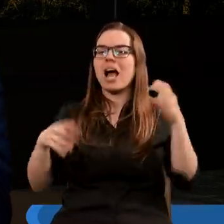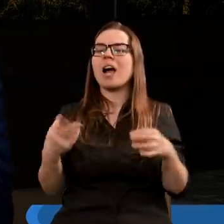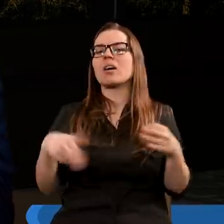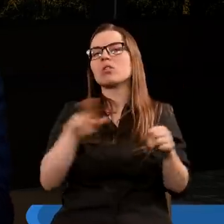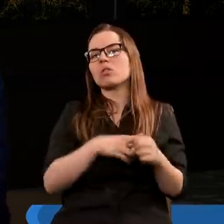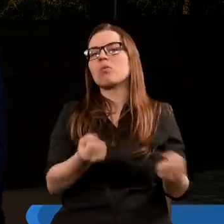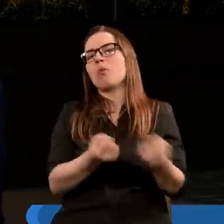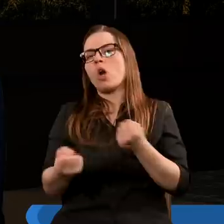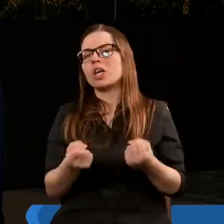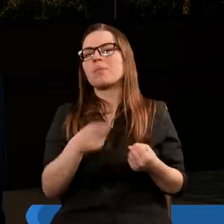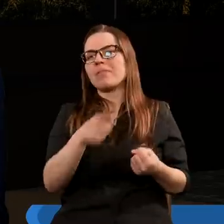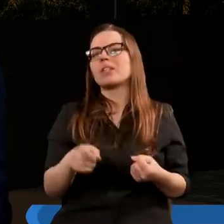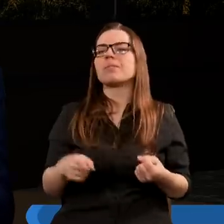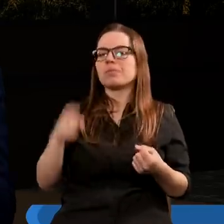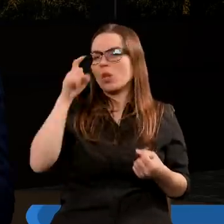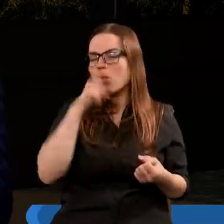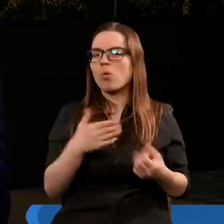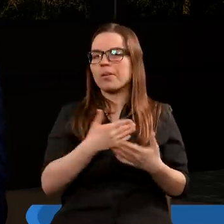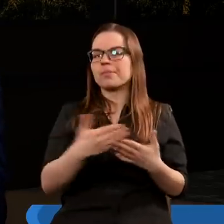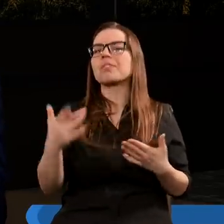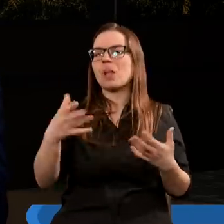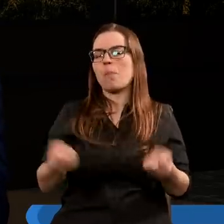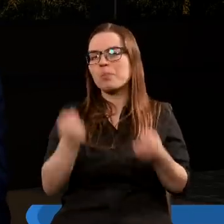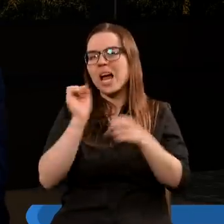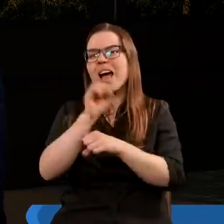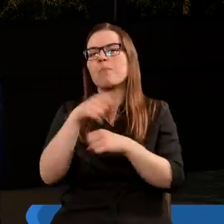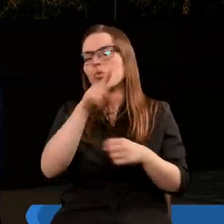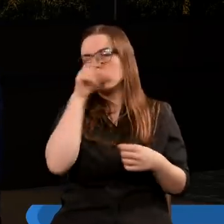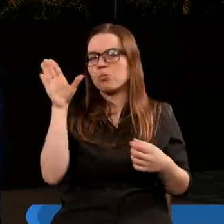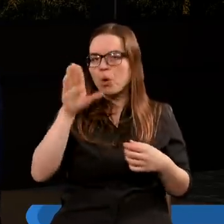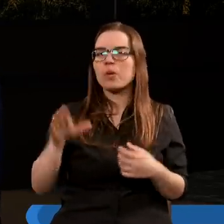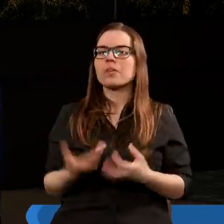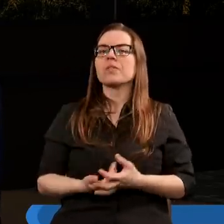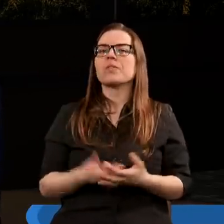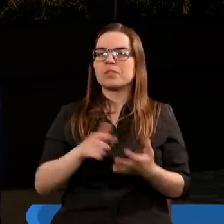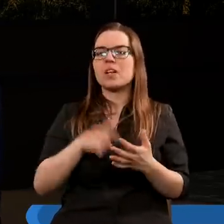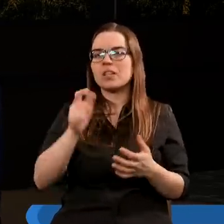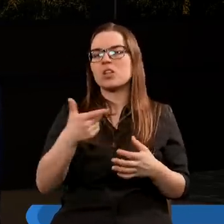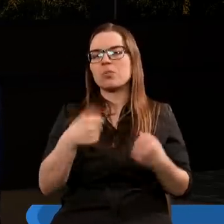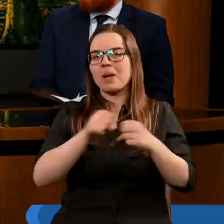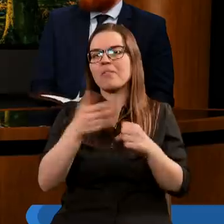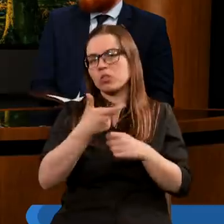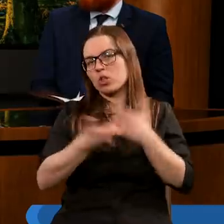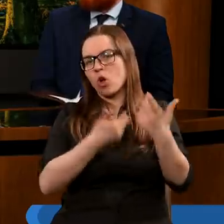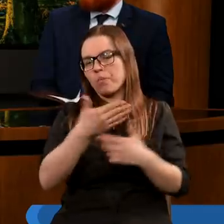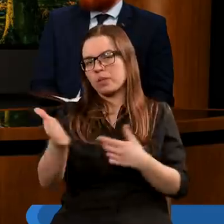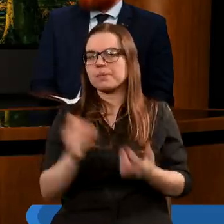powstrzymywały, jakby można powiedzieć, tą przemoc względem ludu Bożego od strony właśnie tych niesprawiedliwych osób.